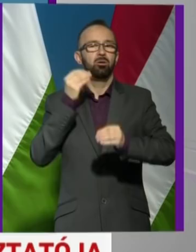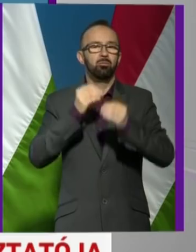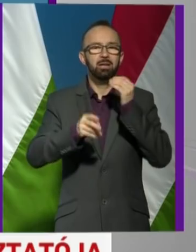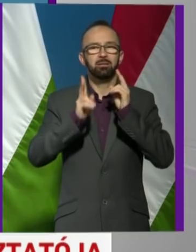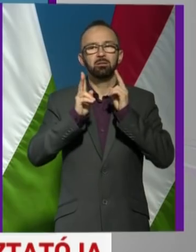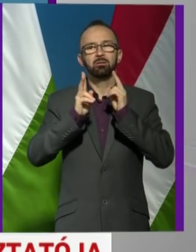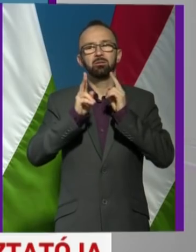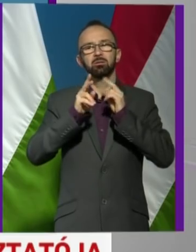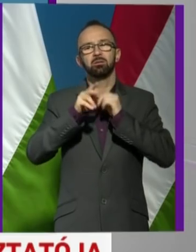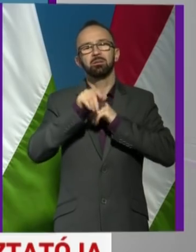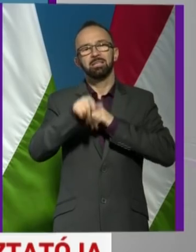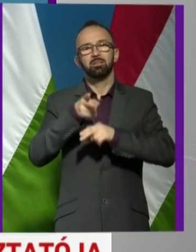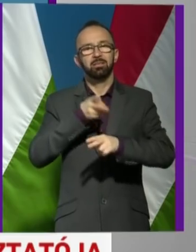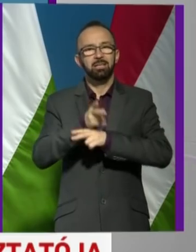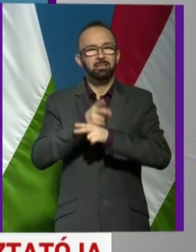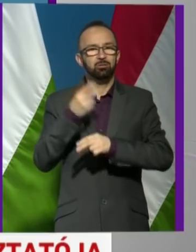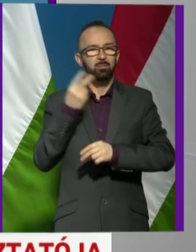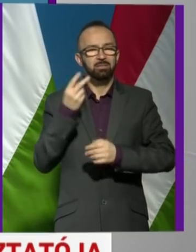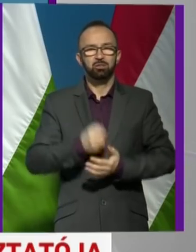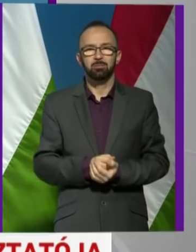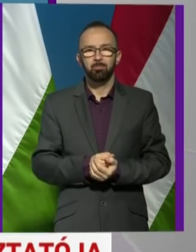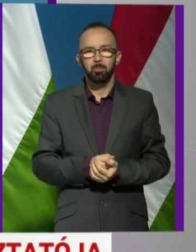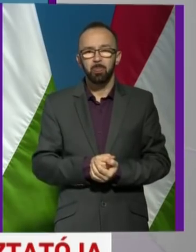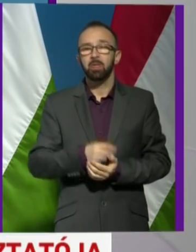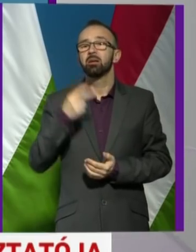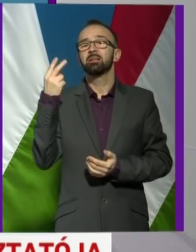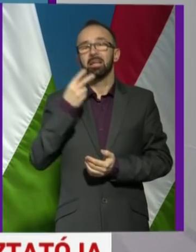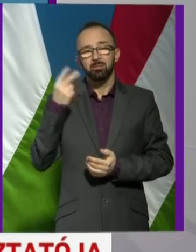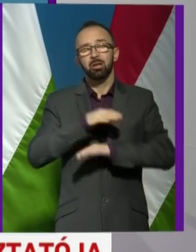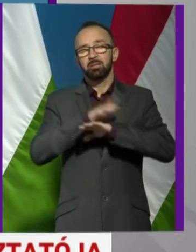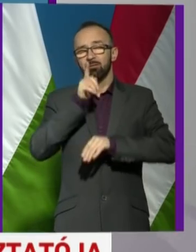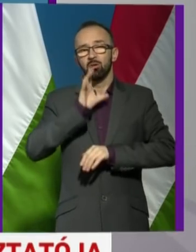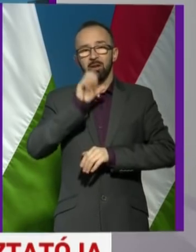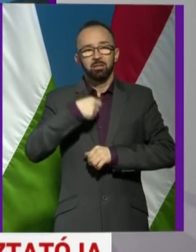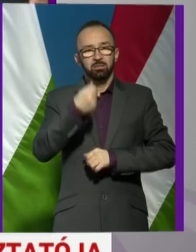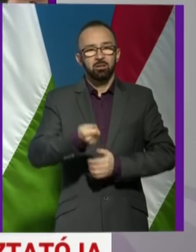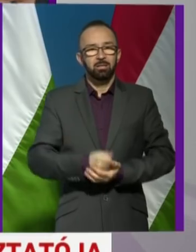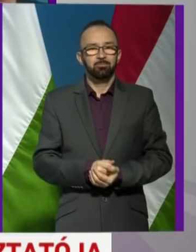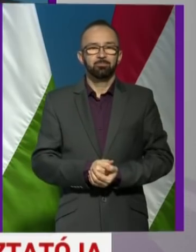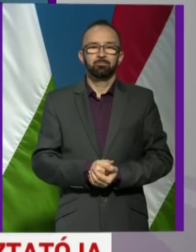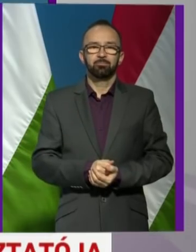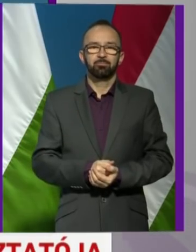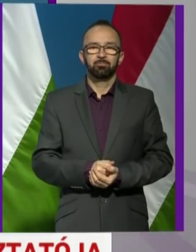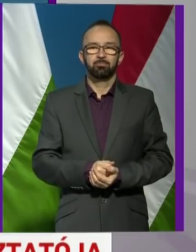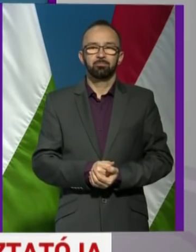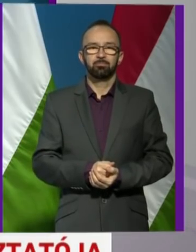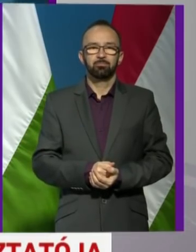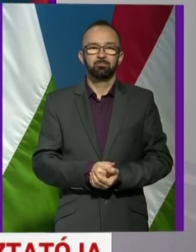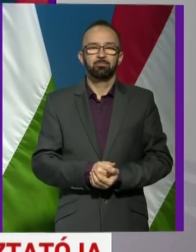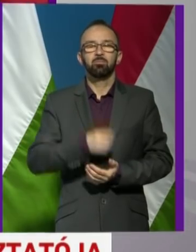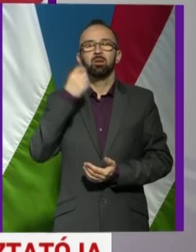elnéztem, mindenki jelezte a kérdést. Elnézést, tessék. Természetesen mindenre válaszolok. A